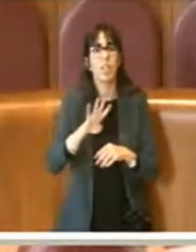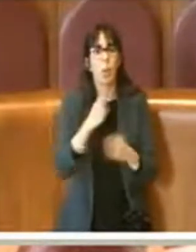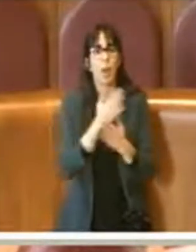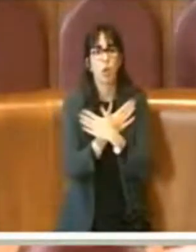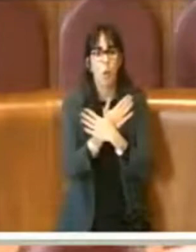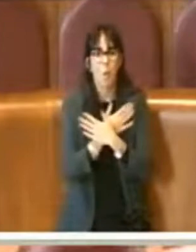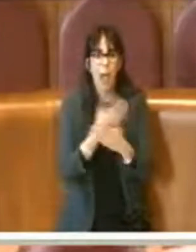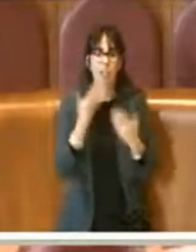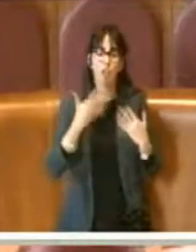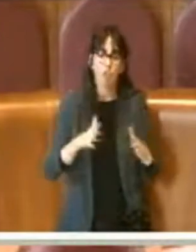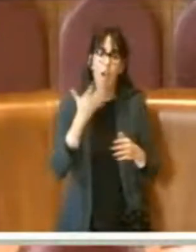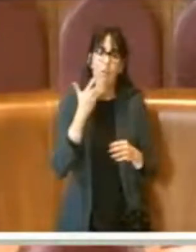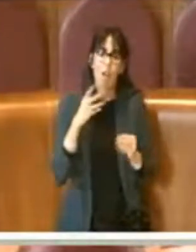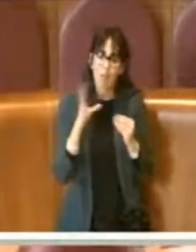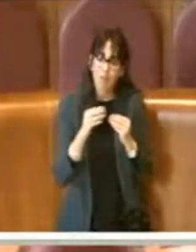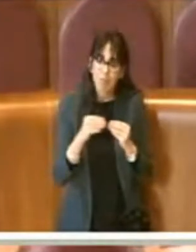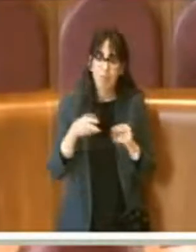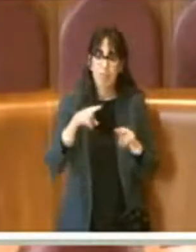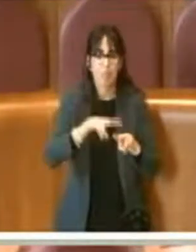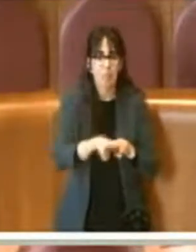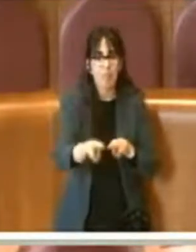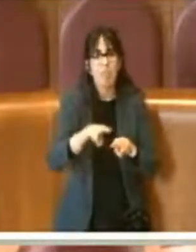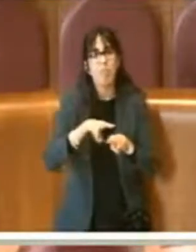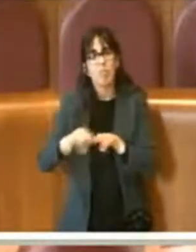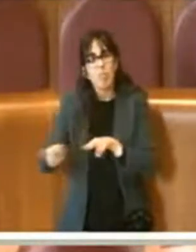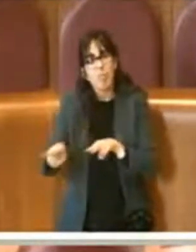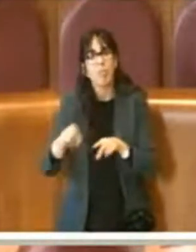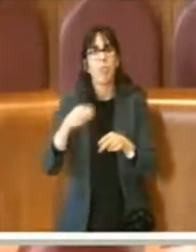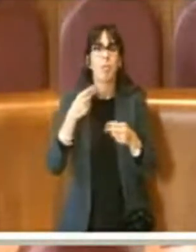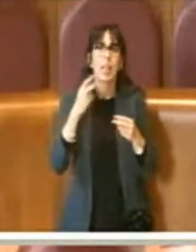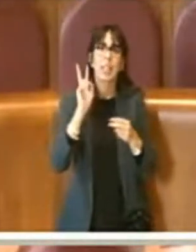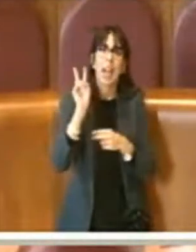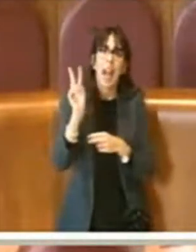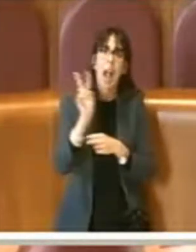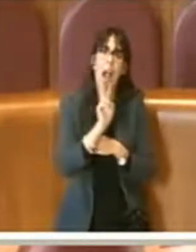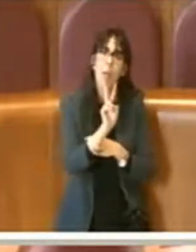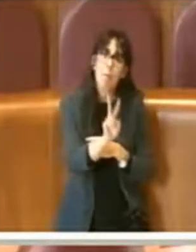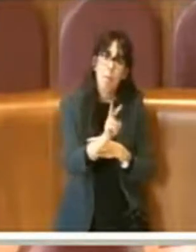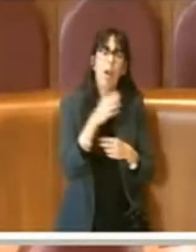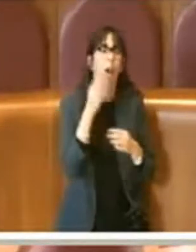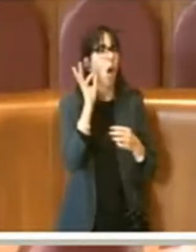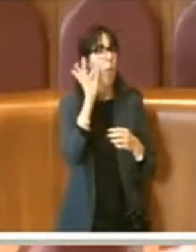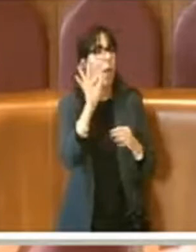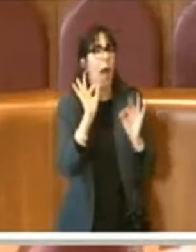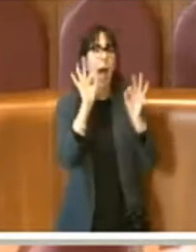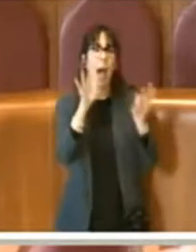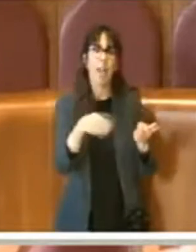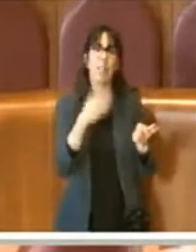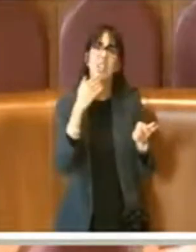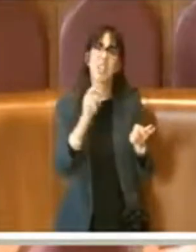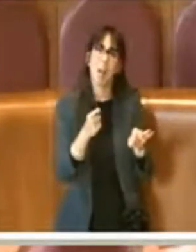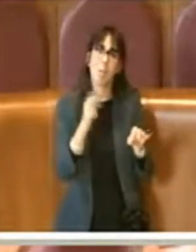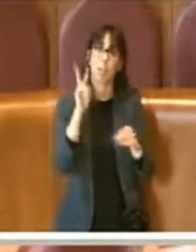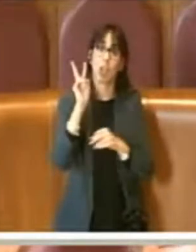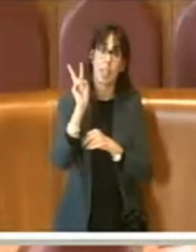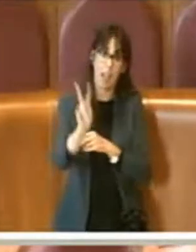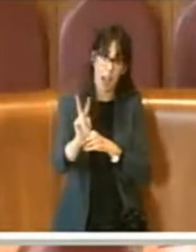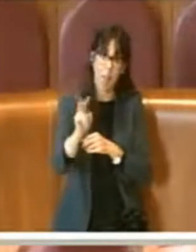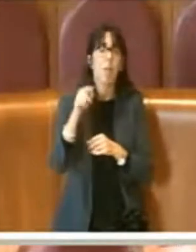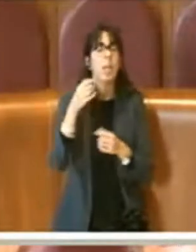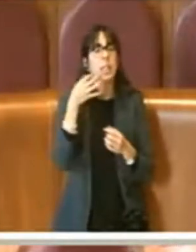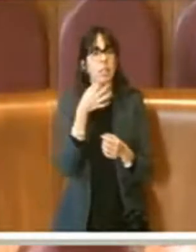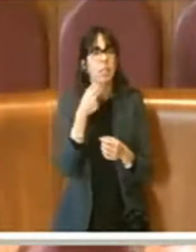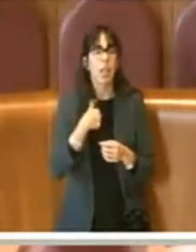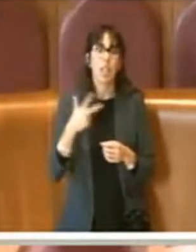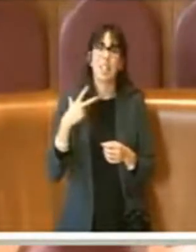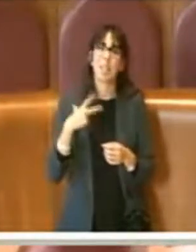e poi per arrivare alla stazione San Pietro. Quindi io confido, nel fatto che nel futuro si possa mantenere sia